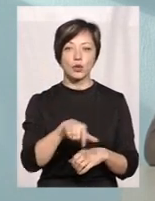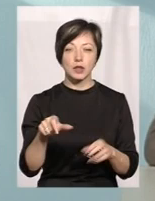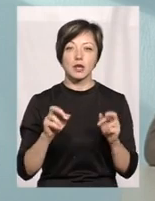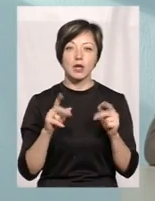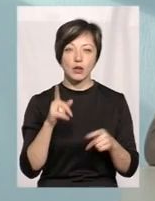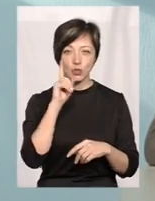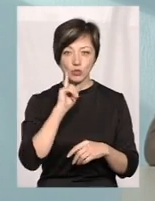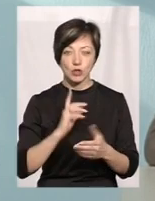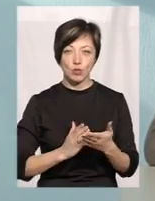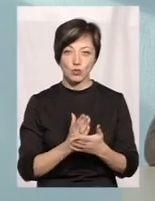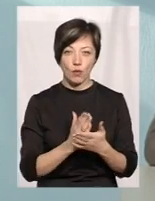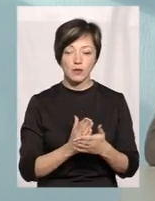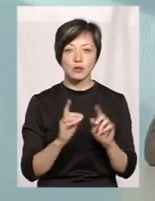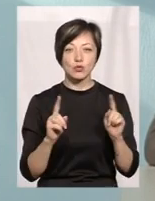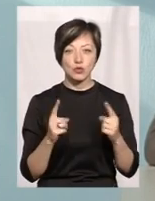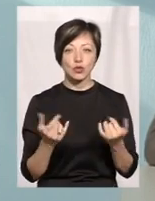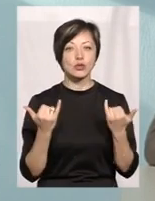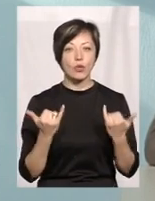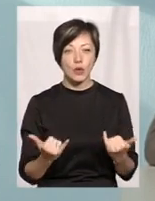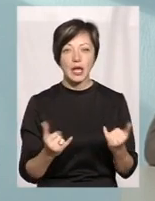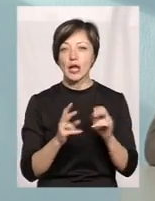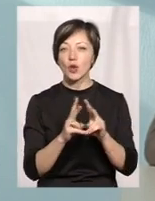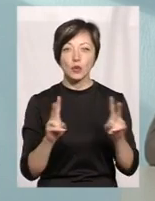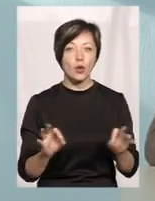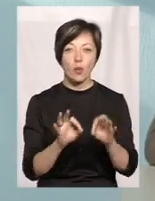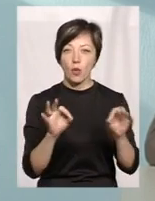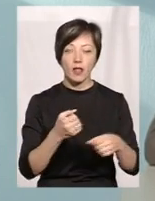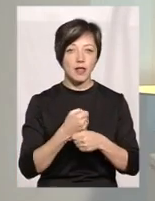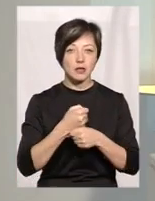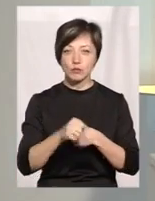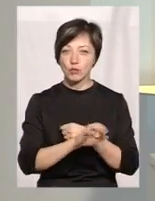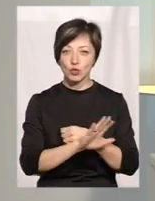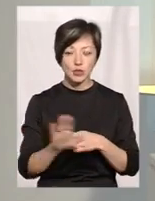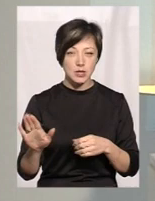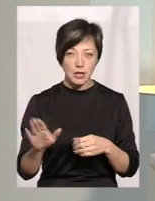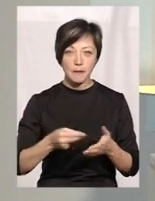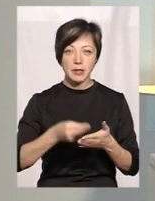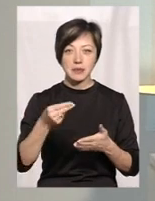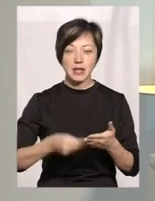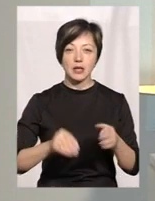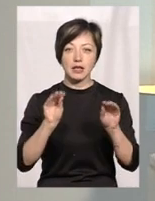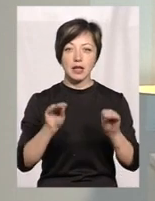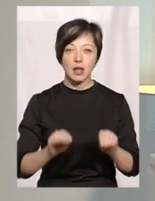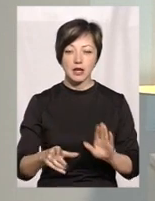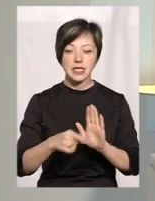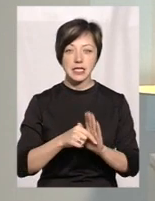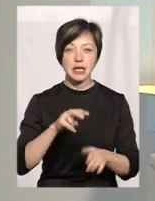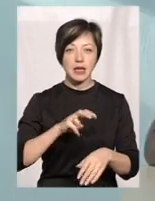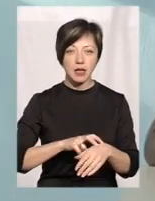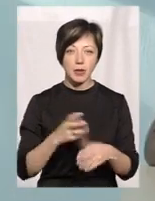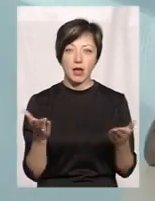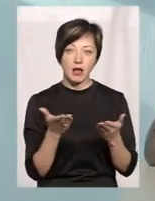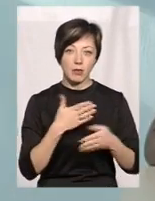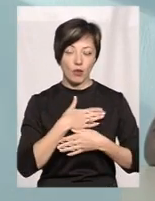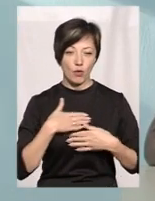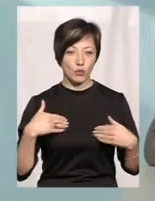як їм зручніше обслуговуватися. Тому що сьогодні ніхто нікого не змусить підписати декларацію з лікарем, з